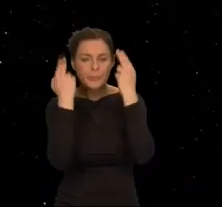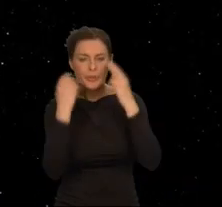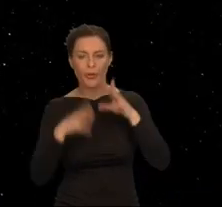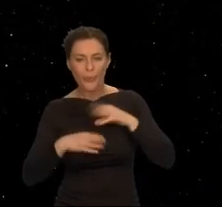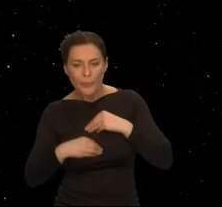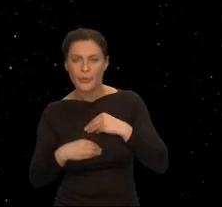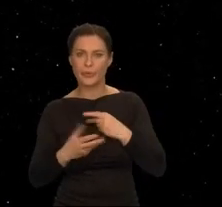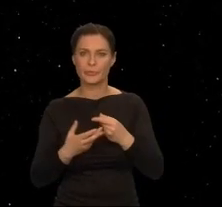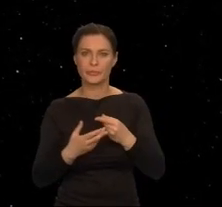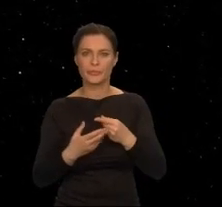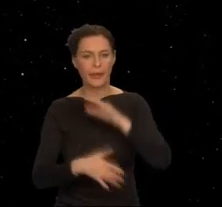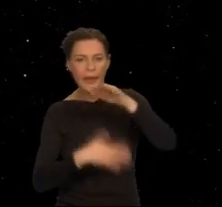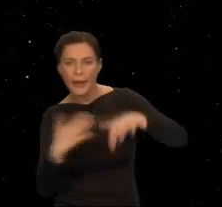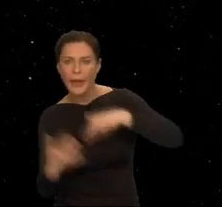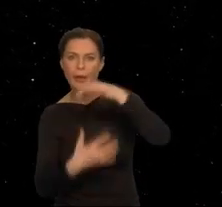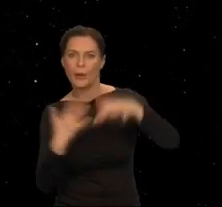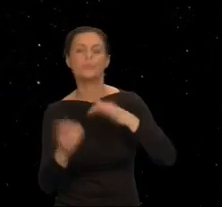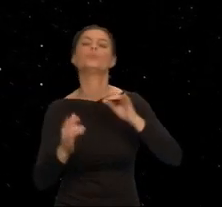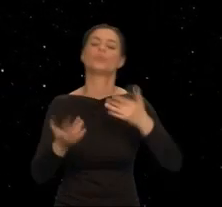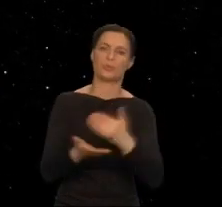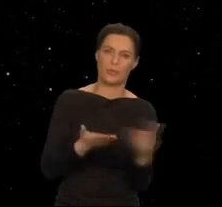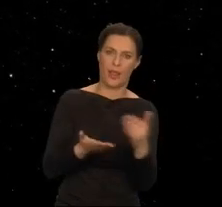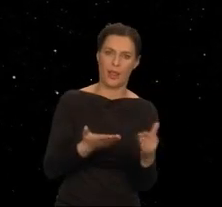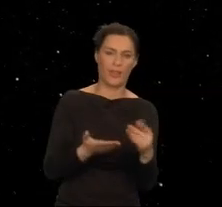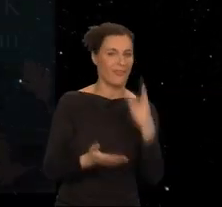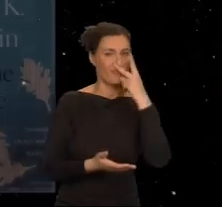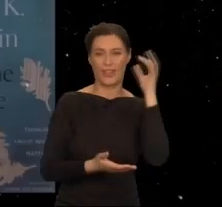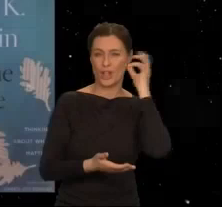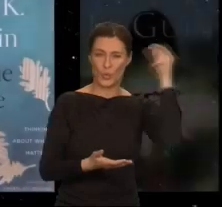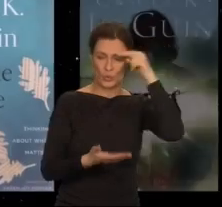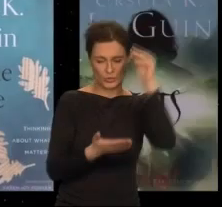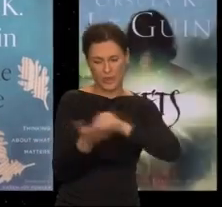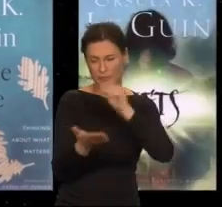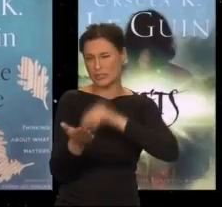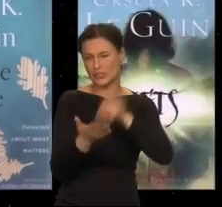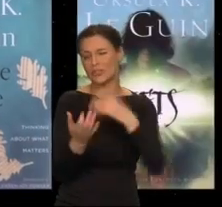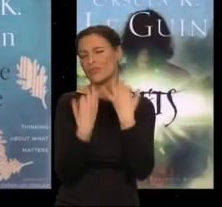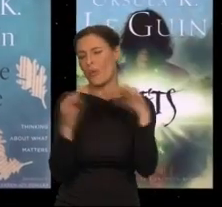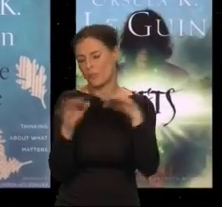Nikt nie poruszał się między gatunkami literackimi tak swobodnie, jak Ursula K. Le Guin.